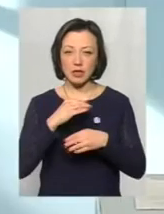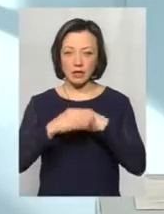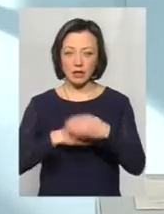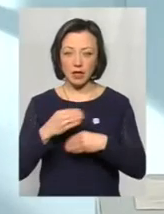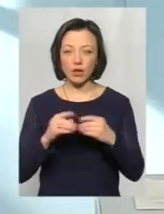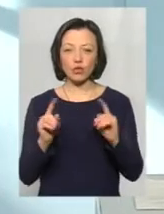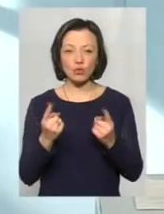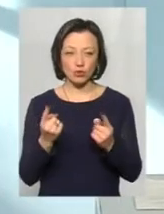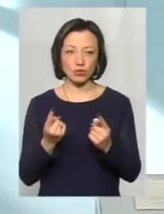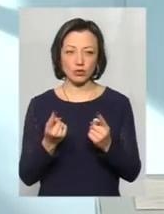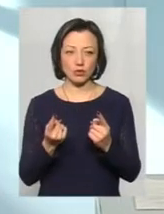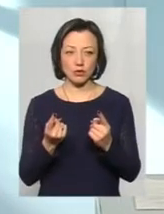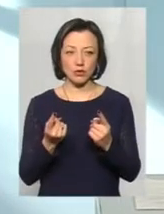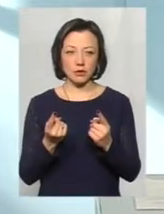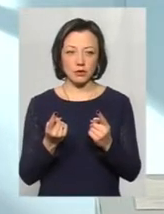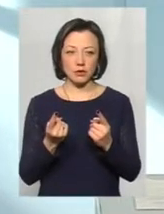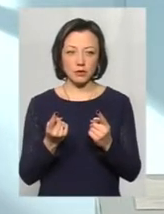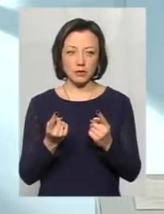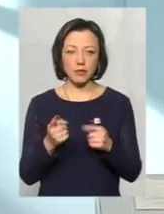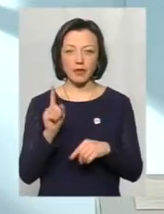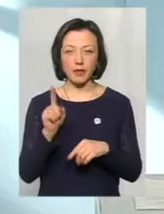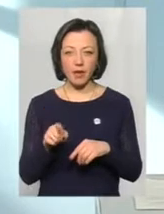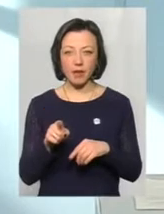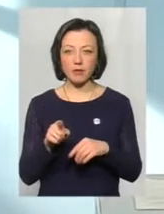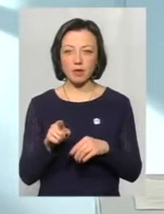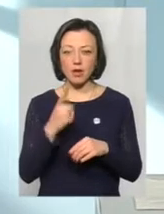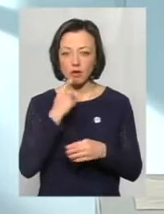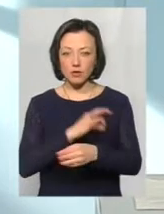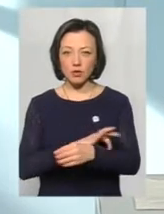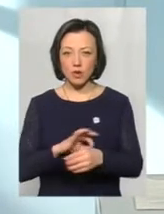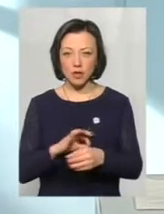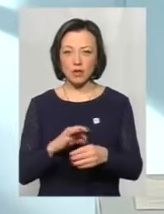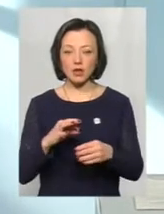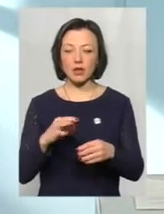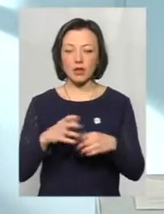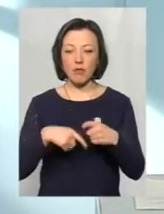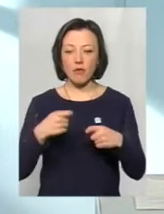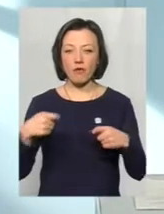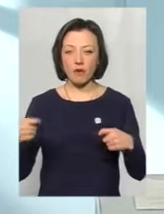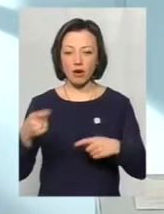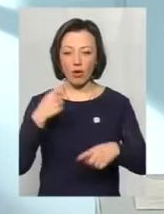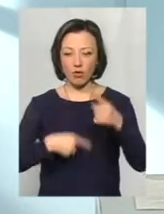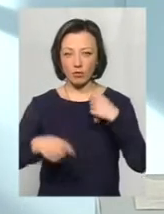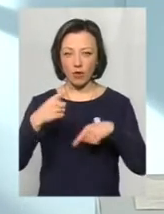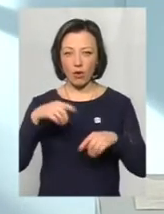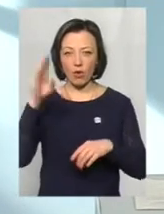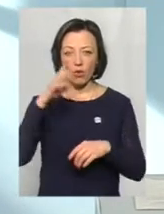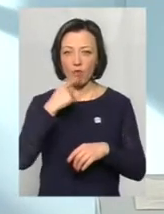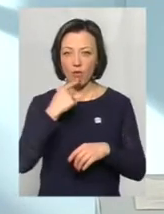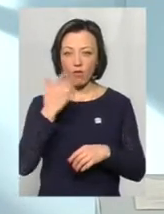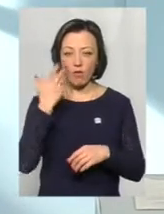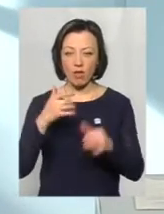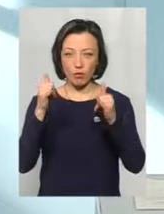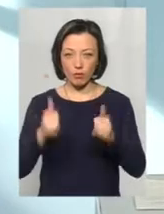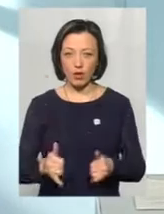що там в судинах сповільнюється ток крові, коли опускаємо